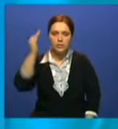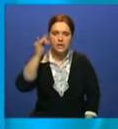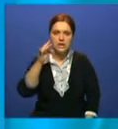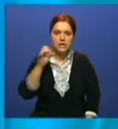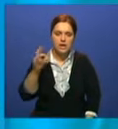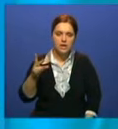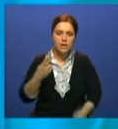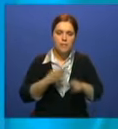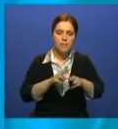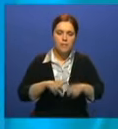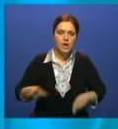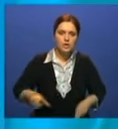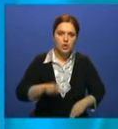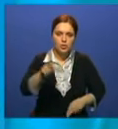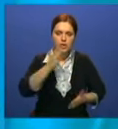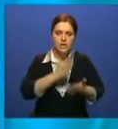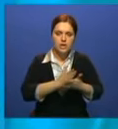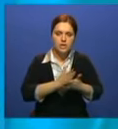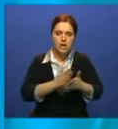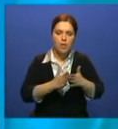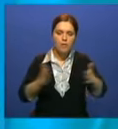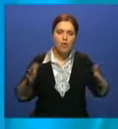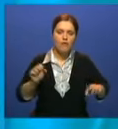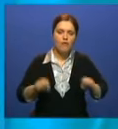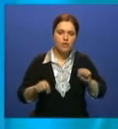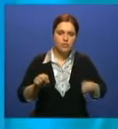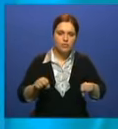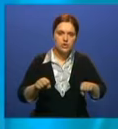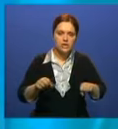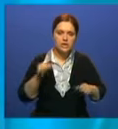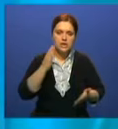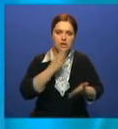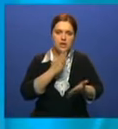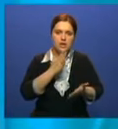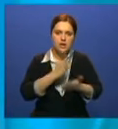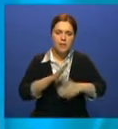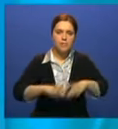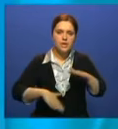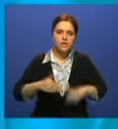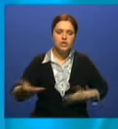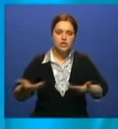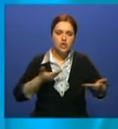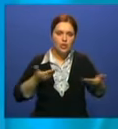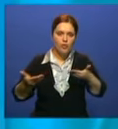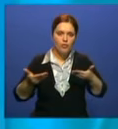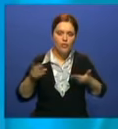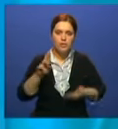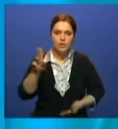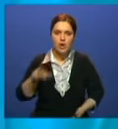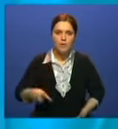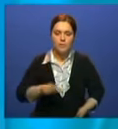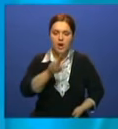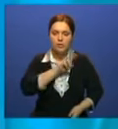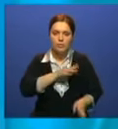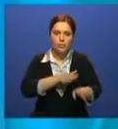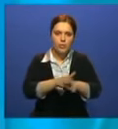новые возможности. Есть общее понимание выработки практических шагов для того, чтобы этот маршрут заработал